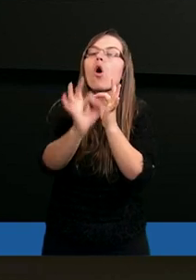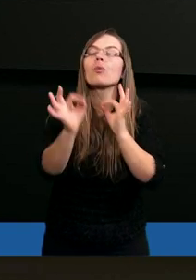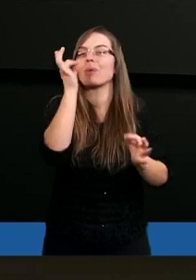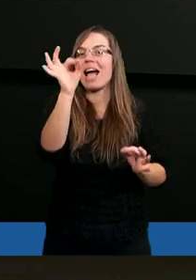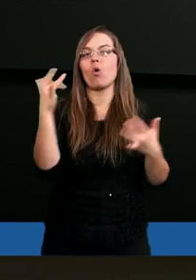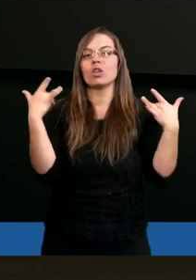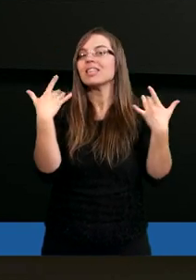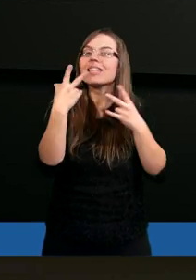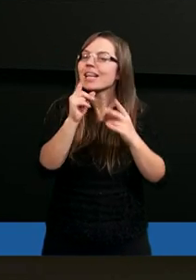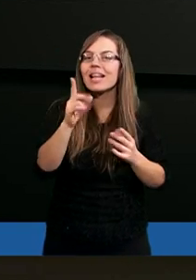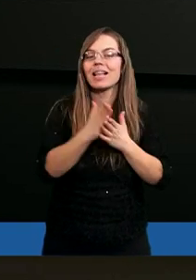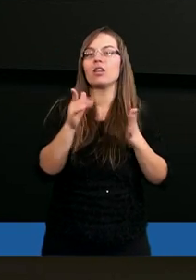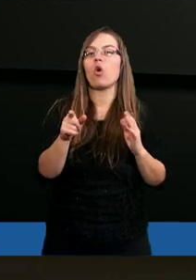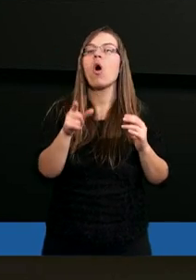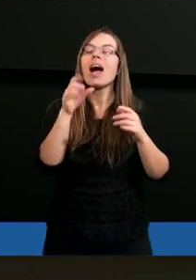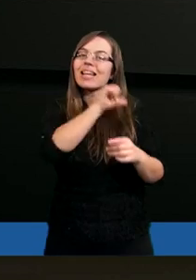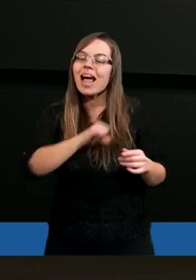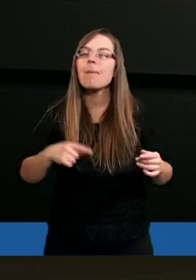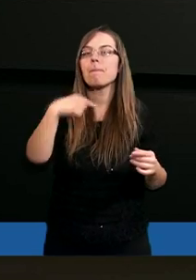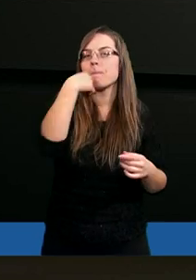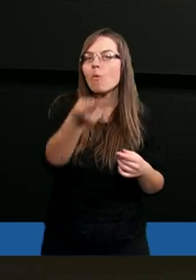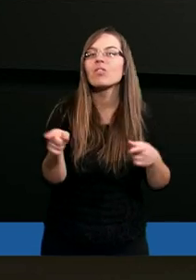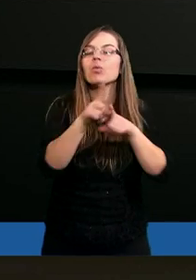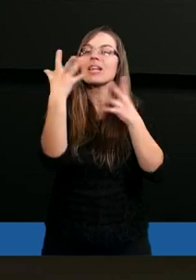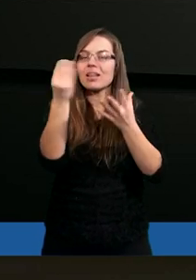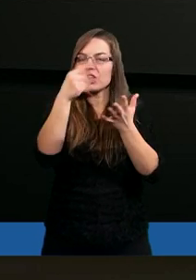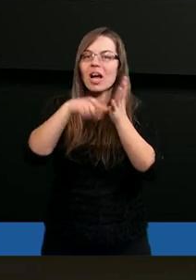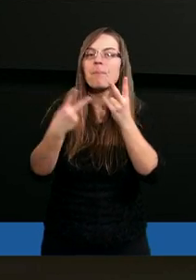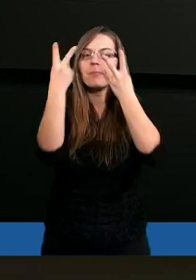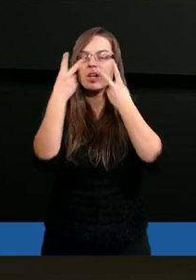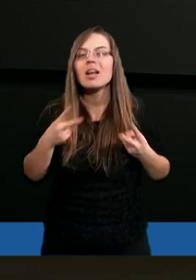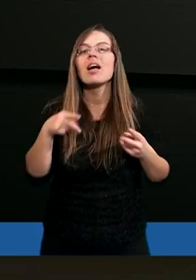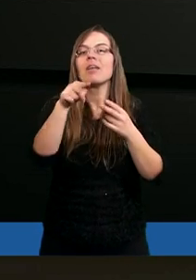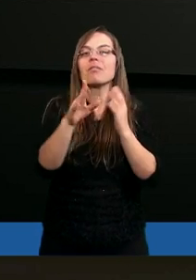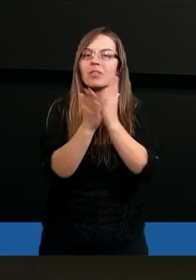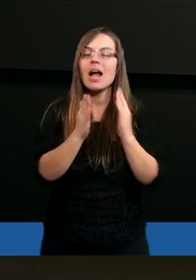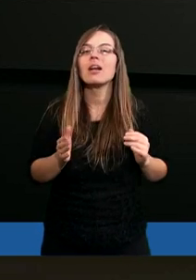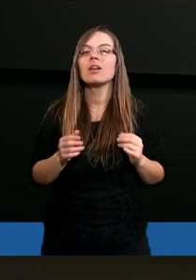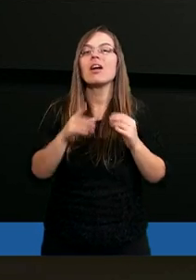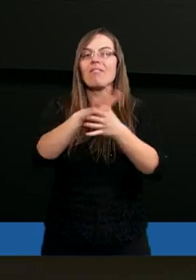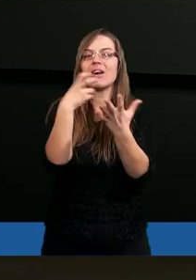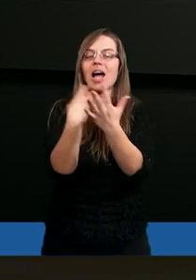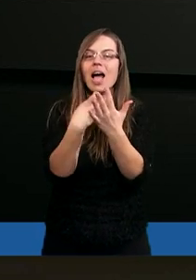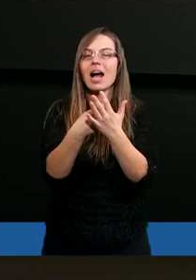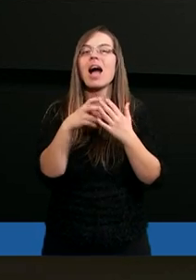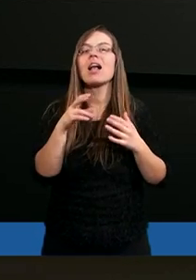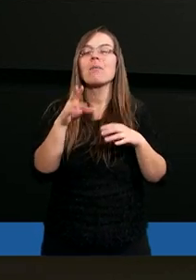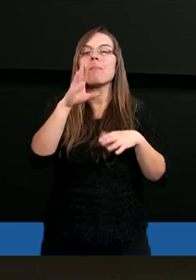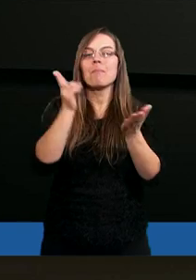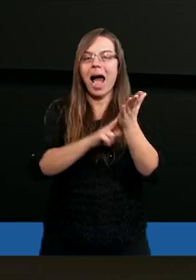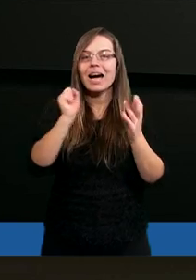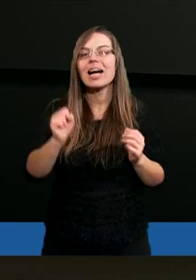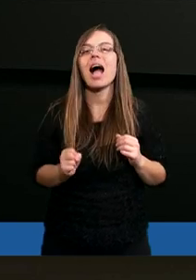Ponieważ, jak sam powiedział, te słowa, proszę, abyśmy przeczytali, zapisane zostały przez ewangelistę